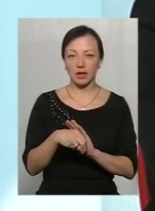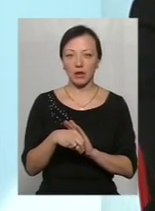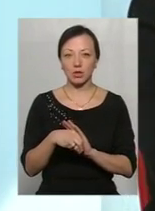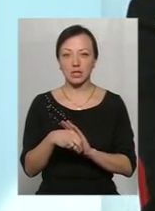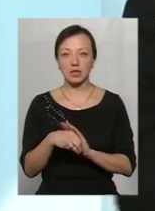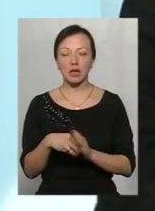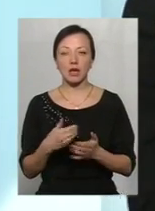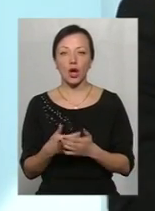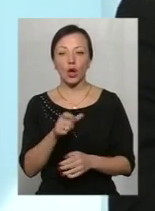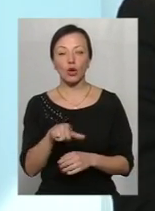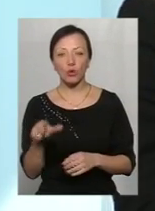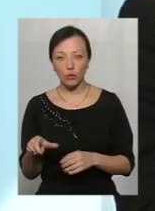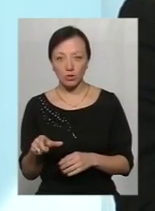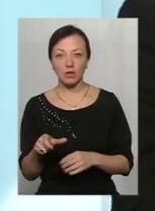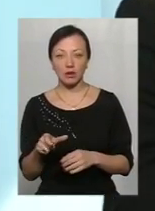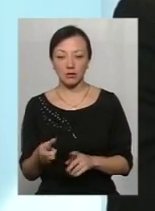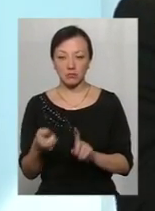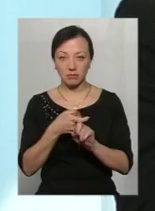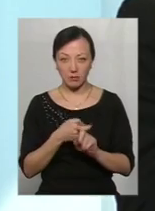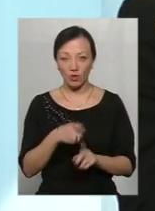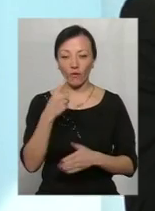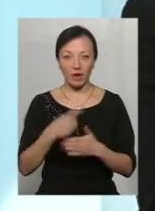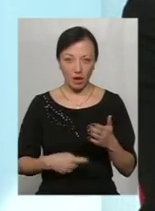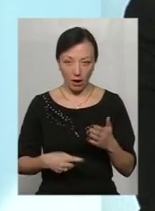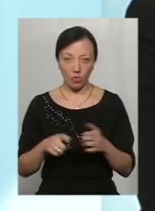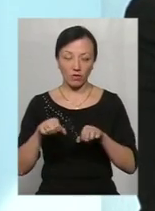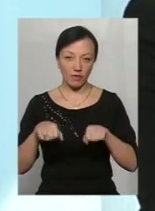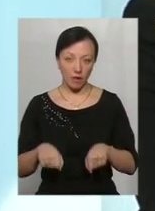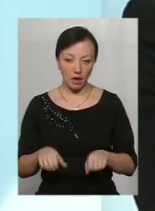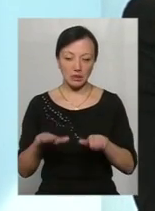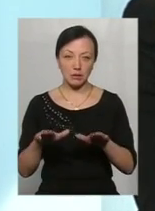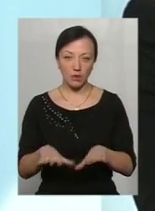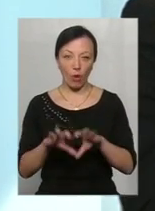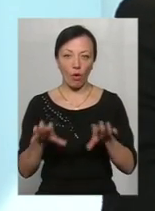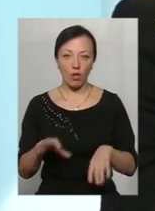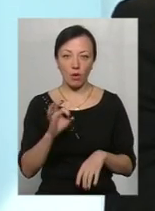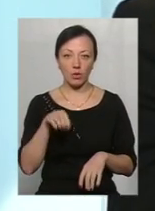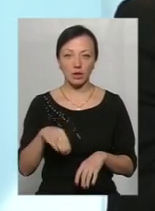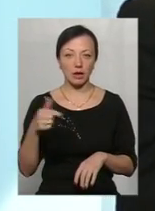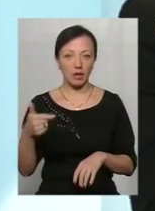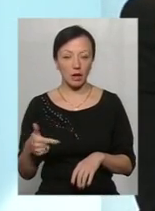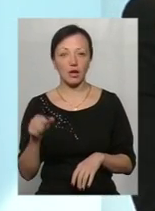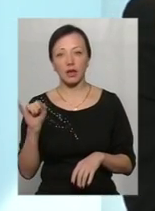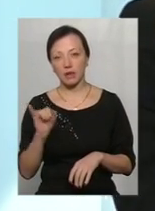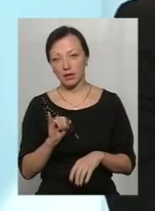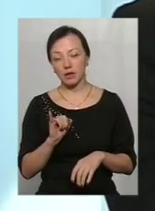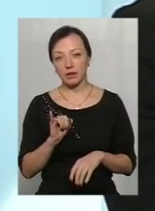люди включаються у процес, люди довіряють головам ОТГ і